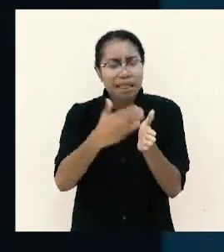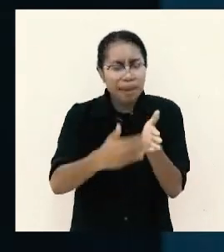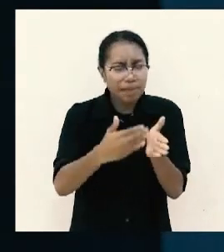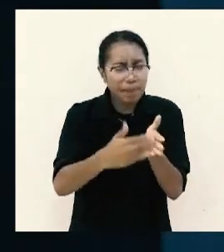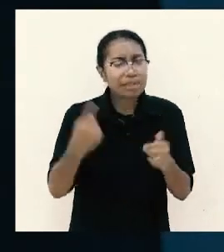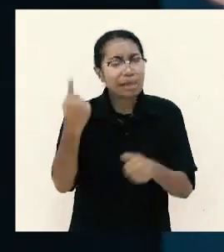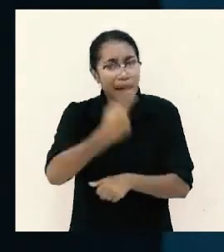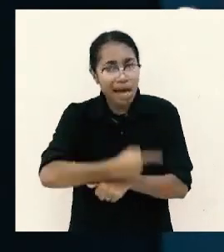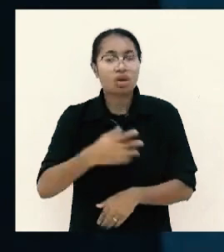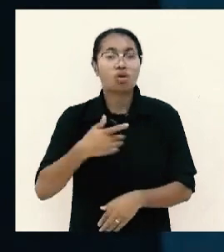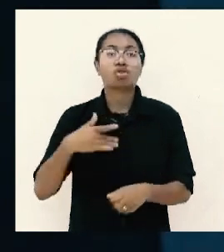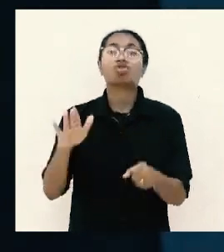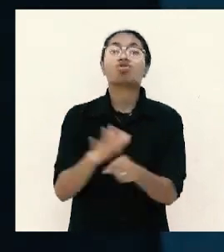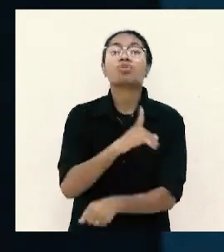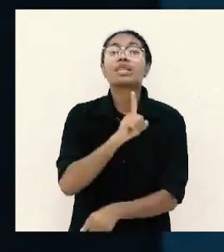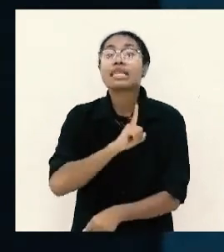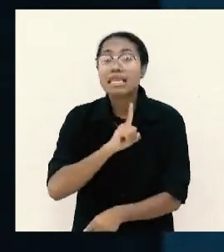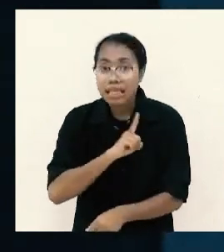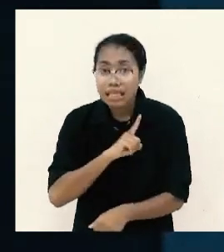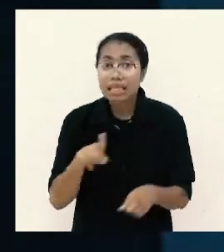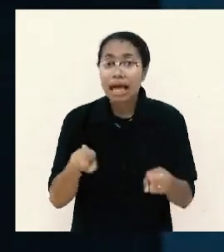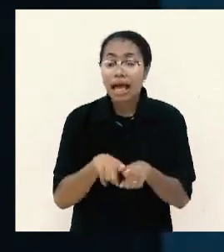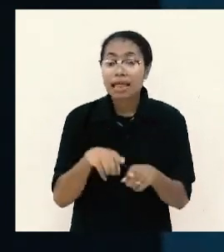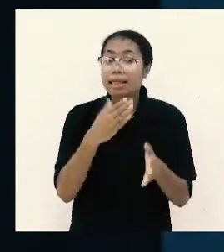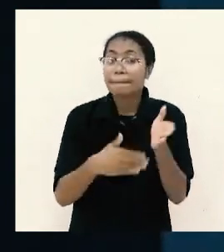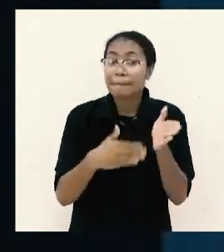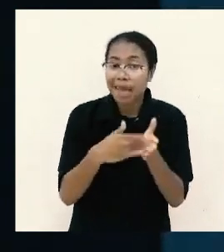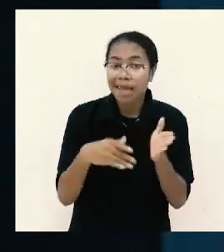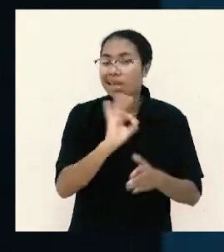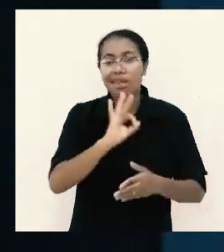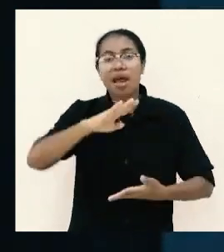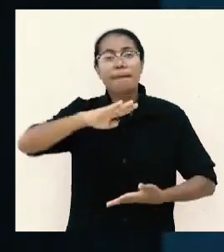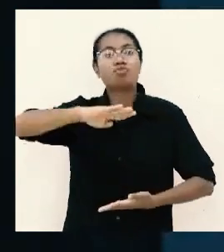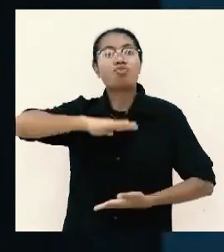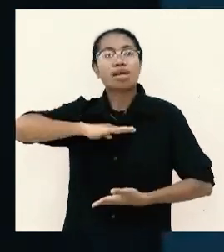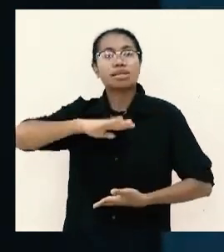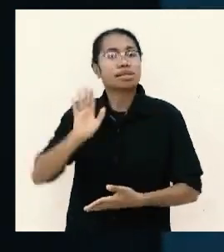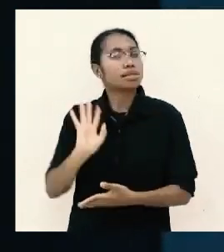berarti dia mencukupkan diri dengan tempe tapi tidak puas dengan tempe